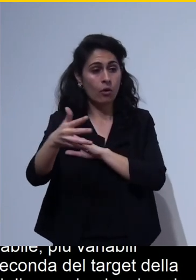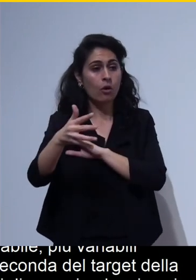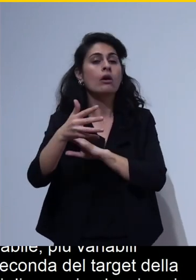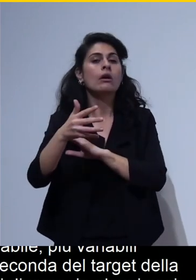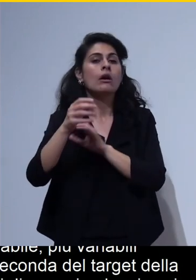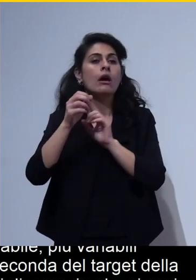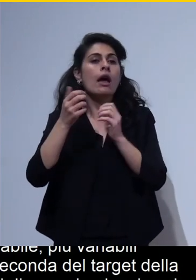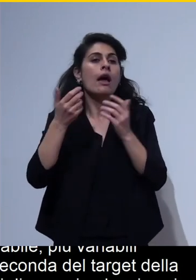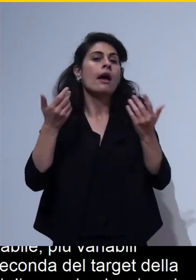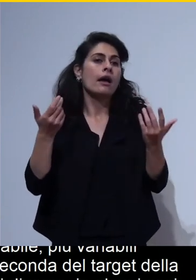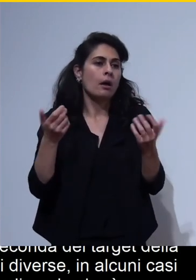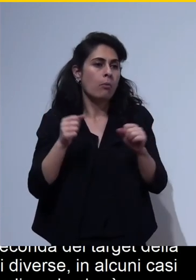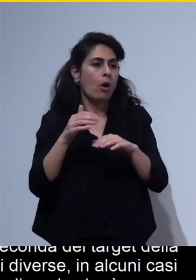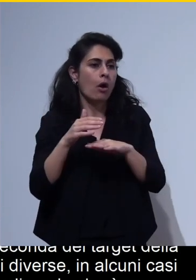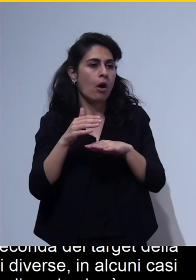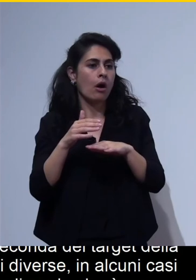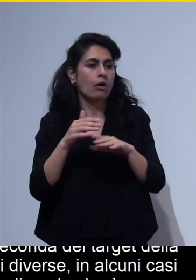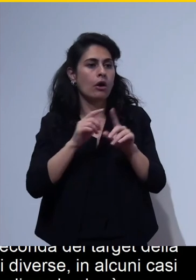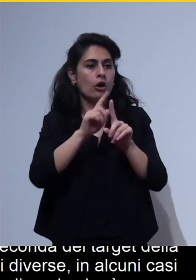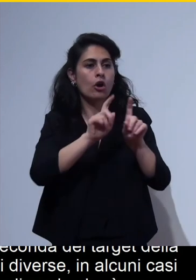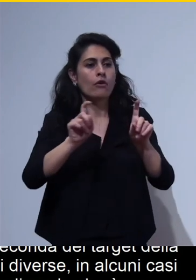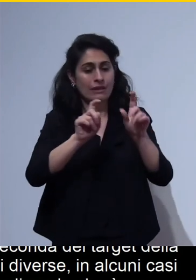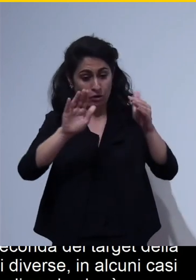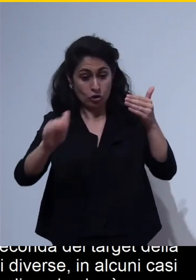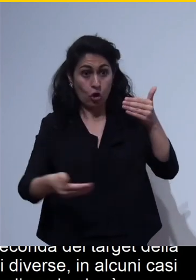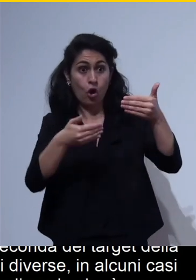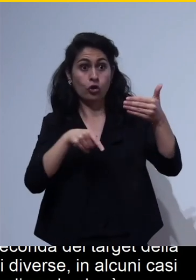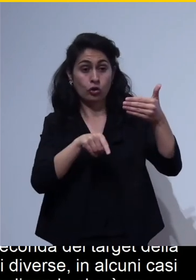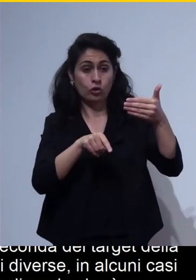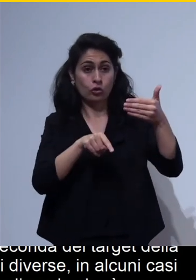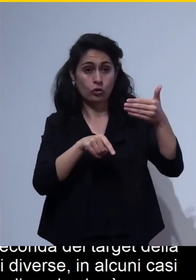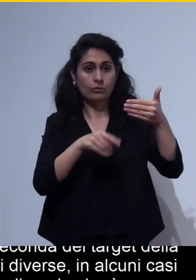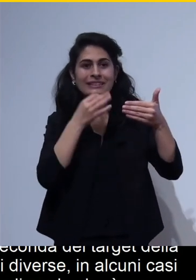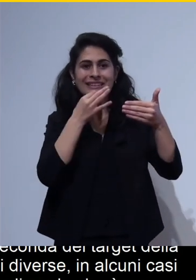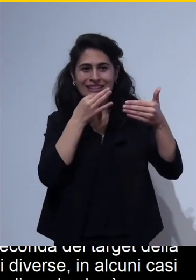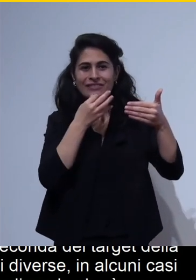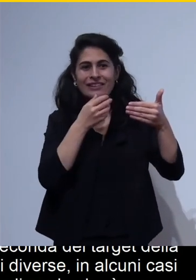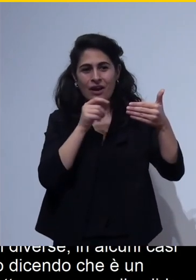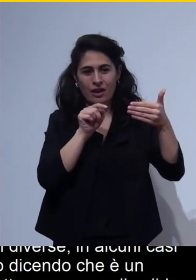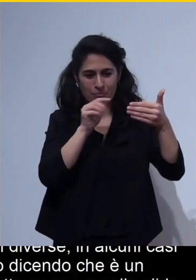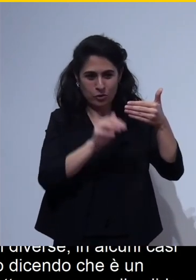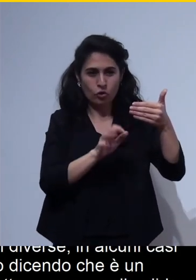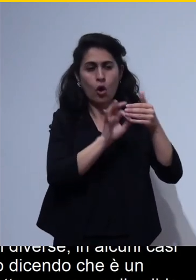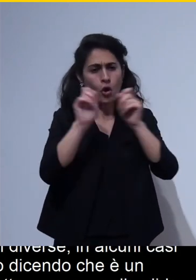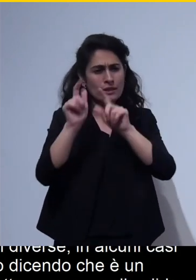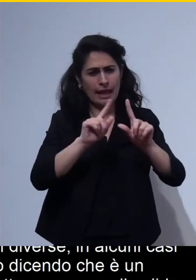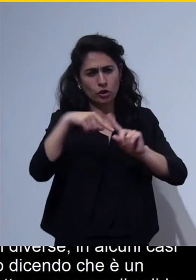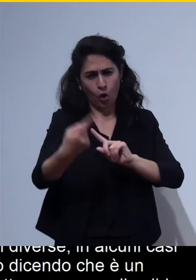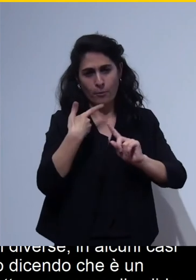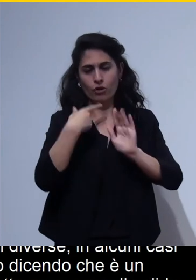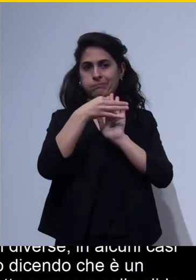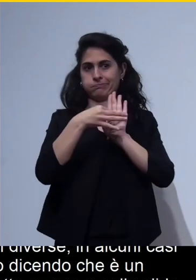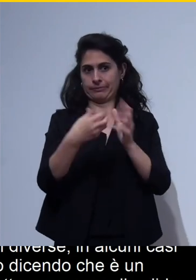serve a conoscere verrà detto poi o a voce o magari nella slide successiva ci sono i punti essenziali in altri casi in cui c'è un'immagine